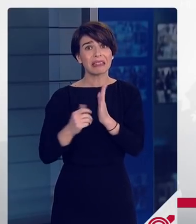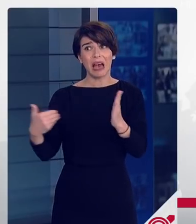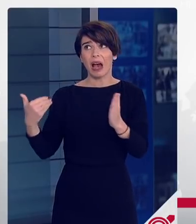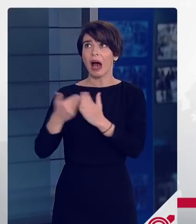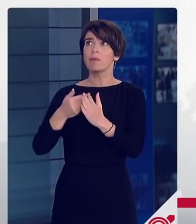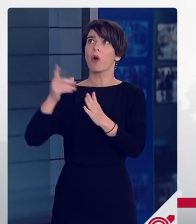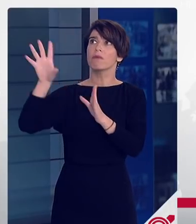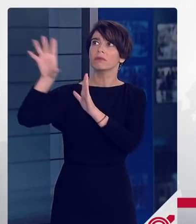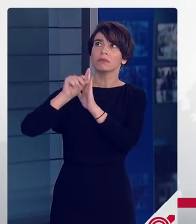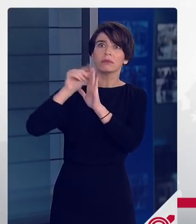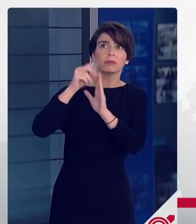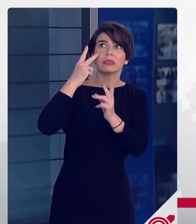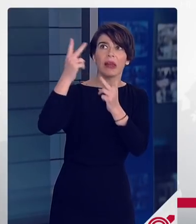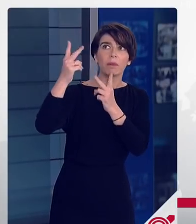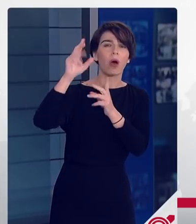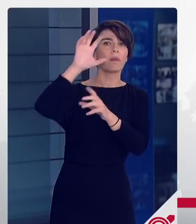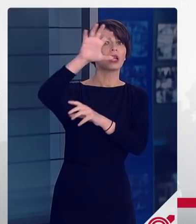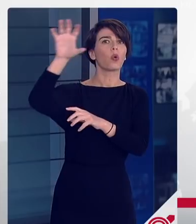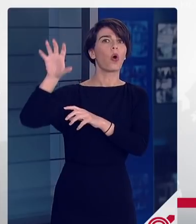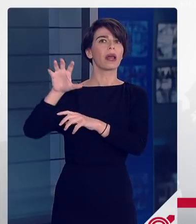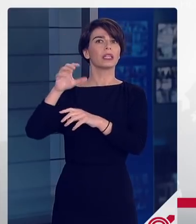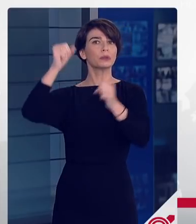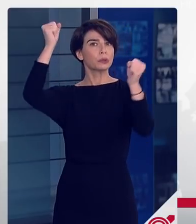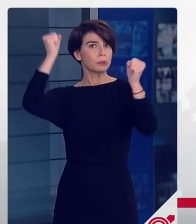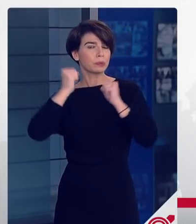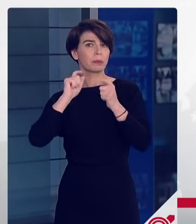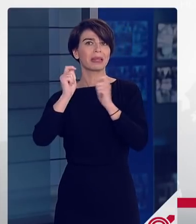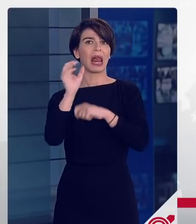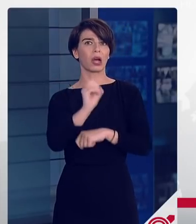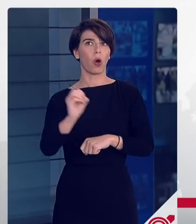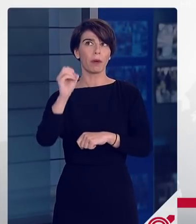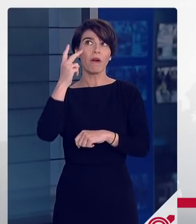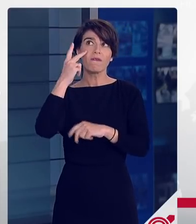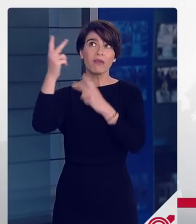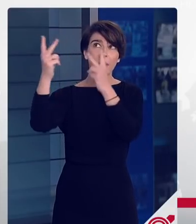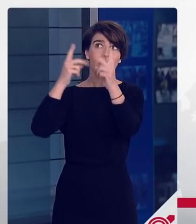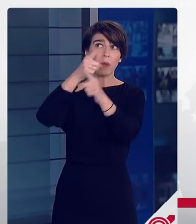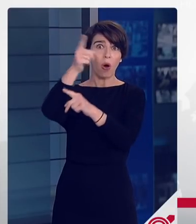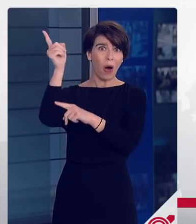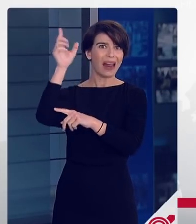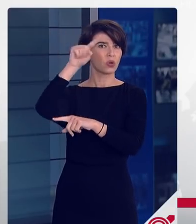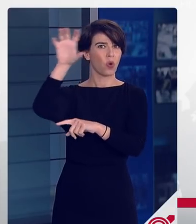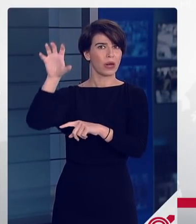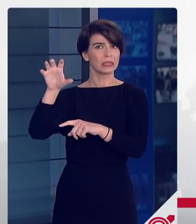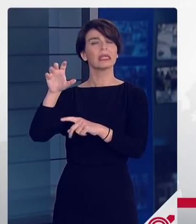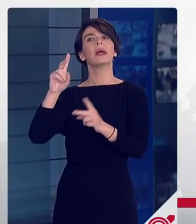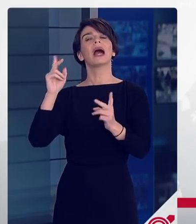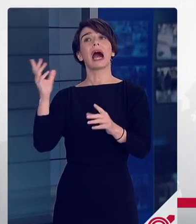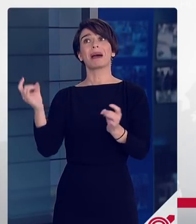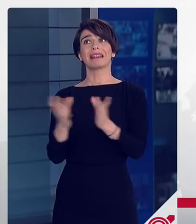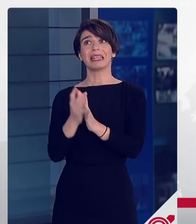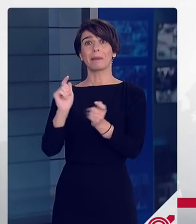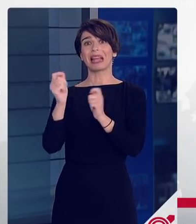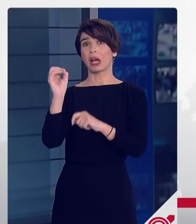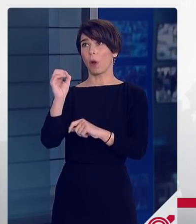άλλες χώρες που έχουν πληγή κατά βάση από την μετάλλαξη όμικρων, είναι ότι οι νοσηλίες είναι ελαφρότερες και δεν